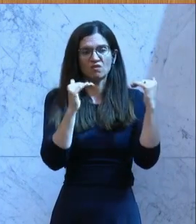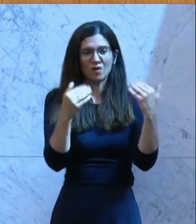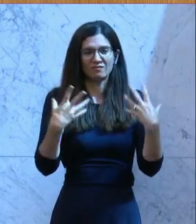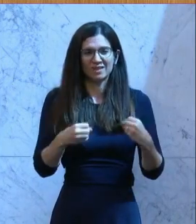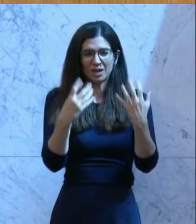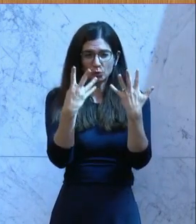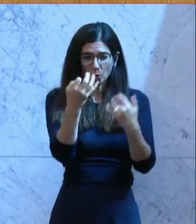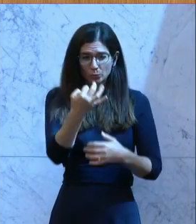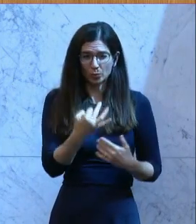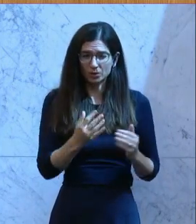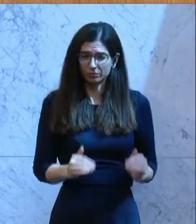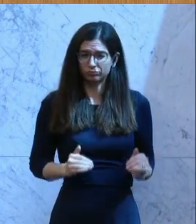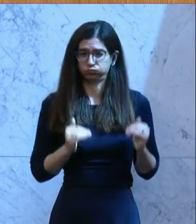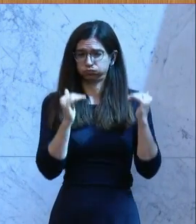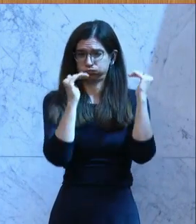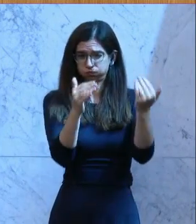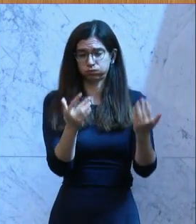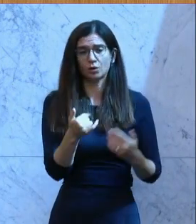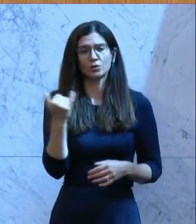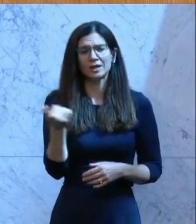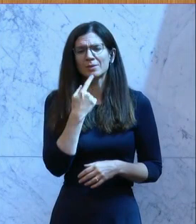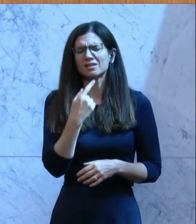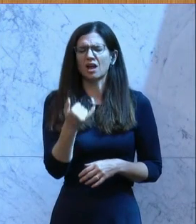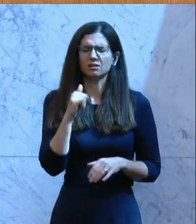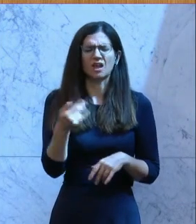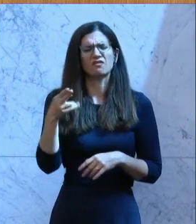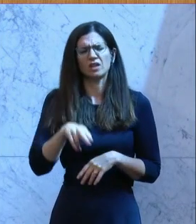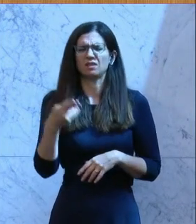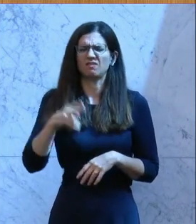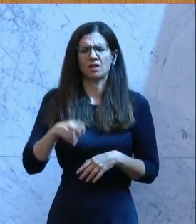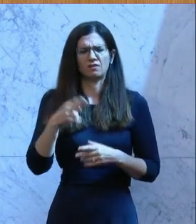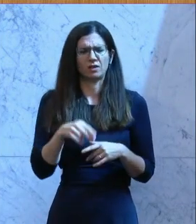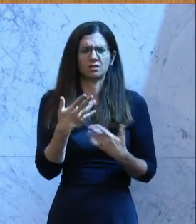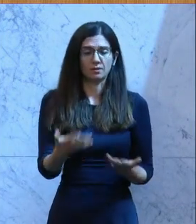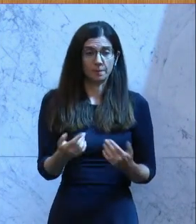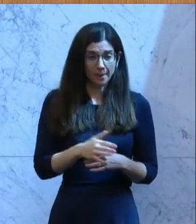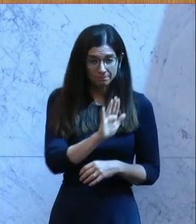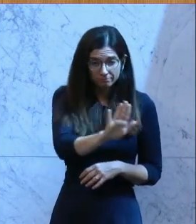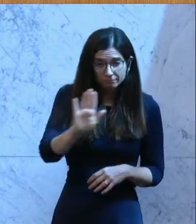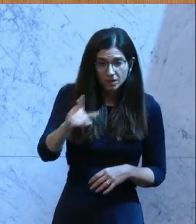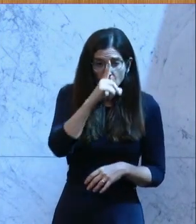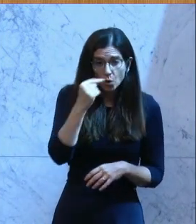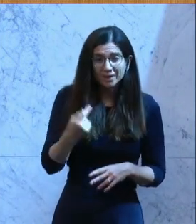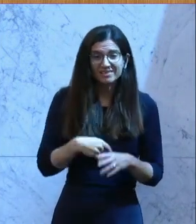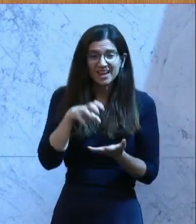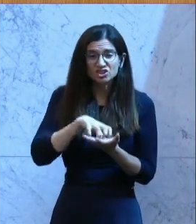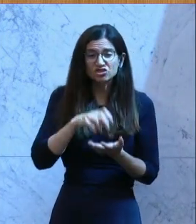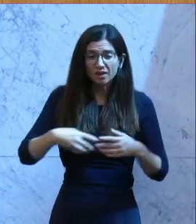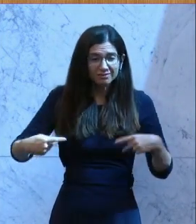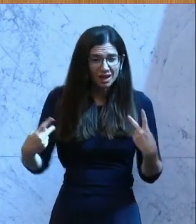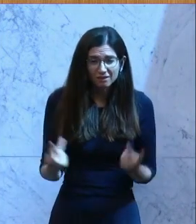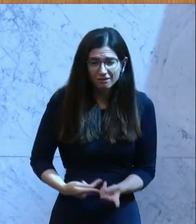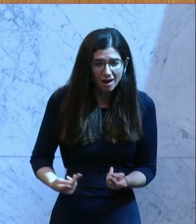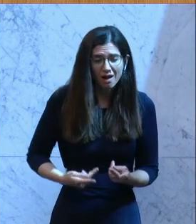erhöht. Und Sie kommen immer mit Wien. Ich weiß, Sie haben gesagt, Ihnen sind die Leute in der Stadt egal.